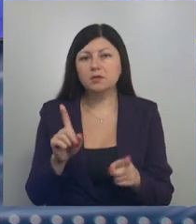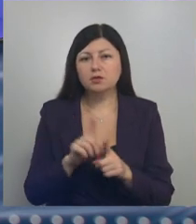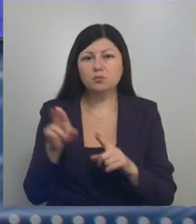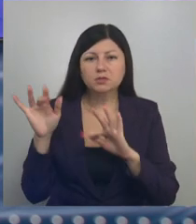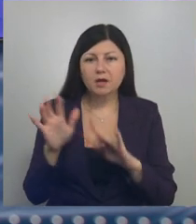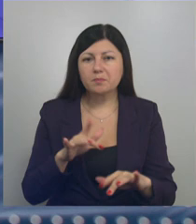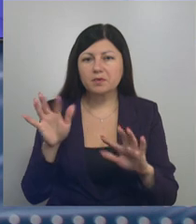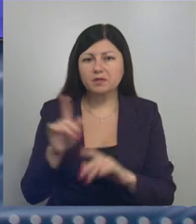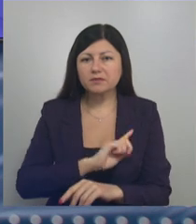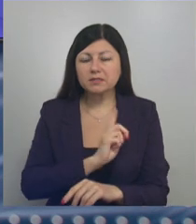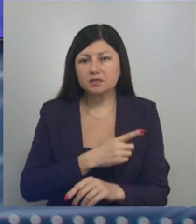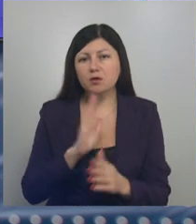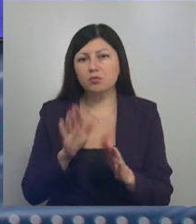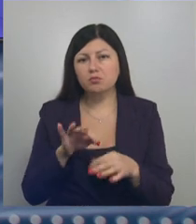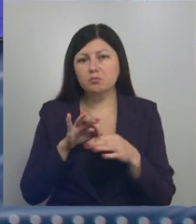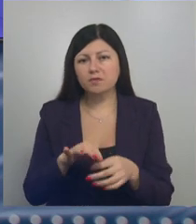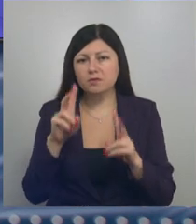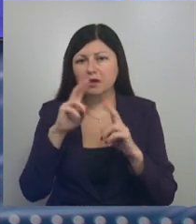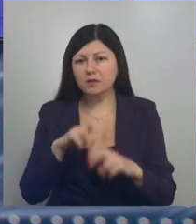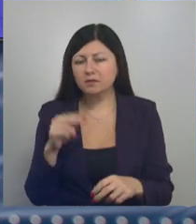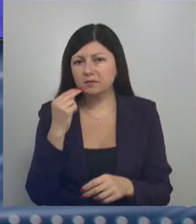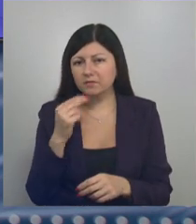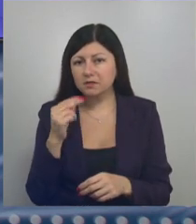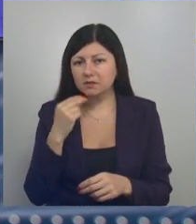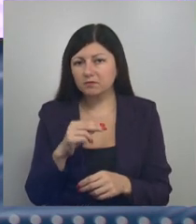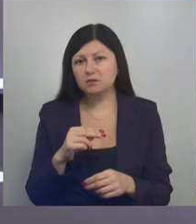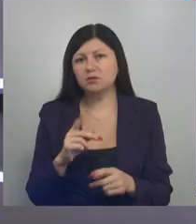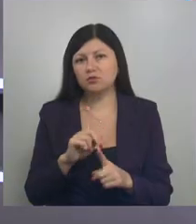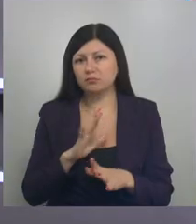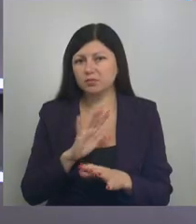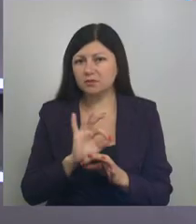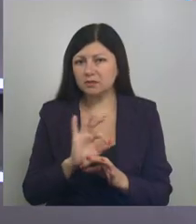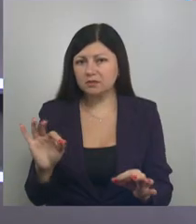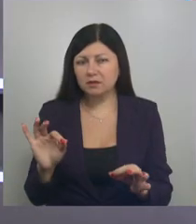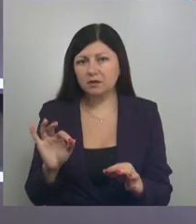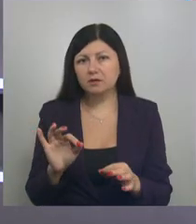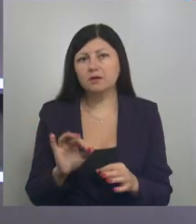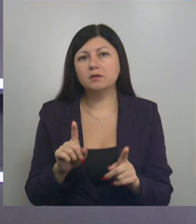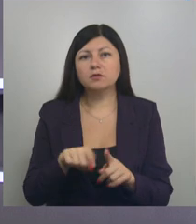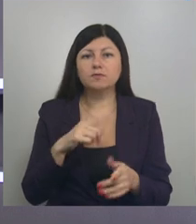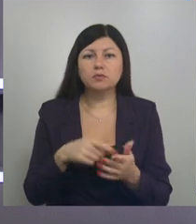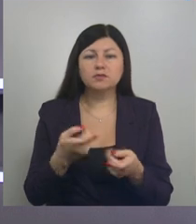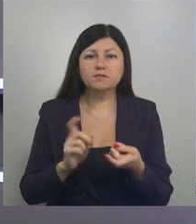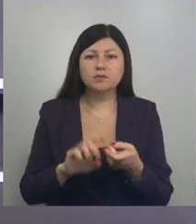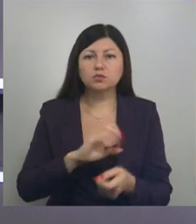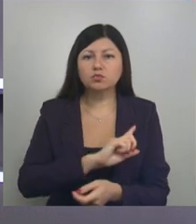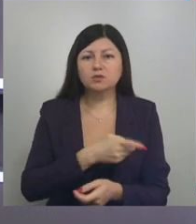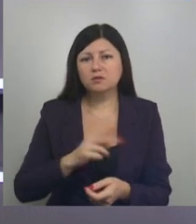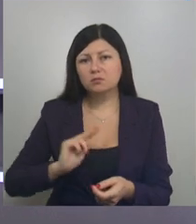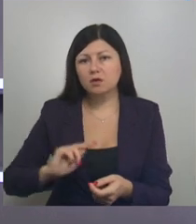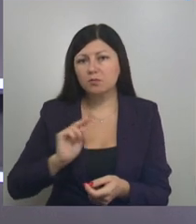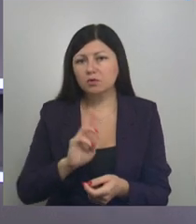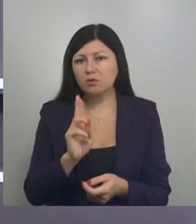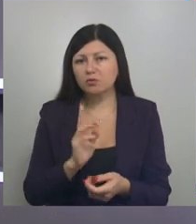выпадения снега теперь будут проводить анализ эффективности. Вплоть до идеальной. Помимо вопросов, связанных с усилением работы